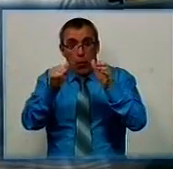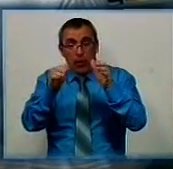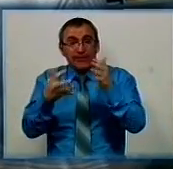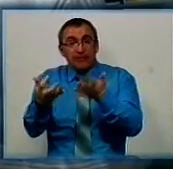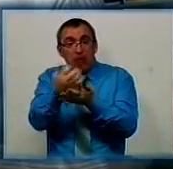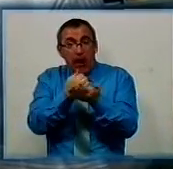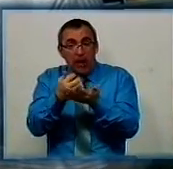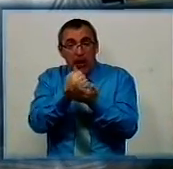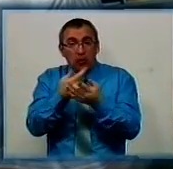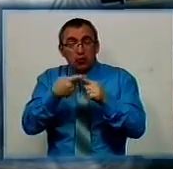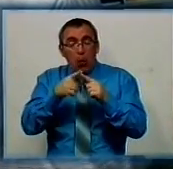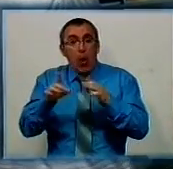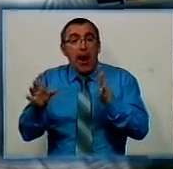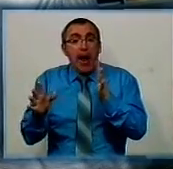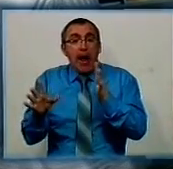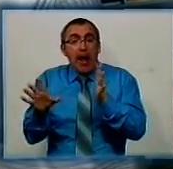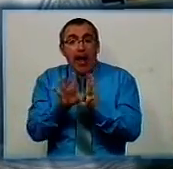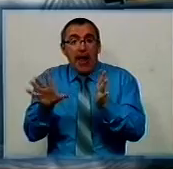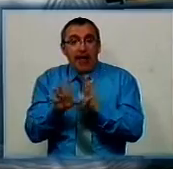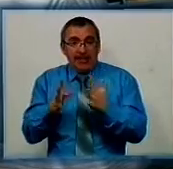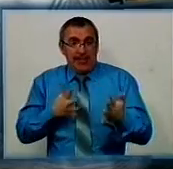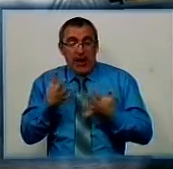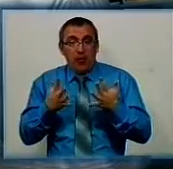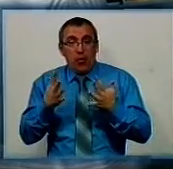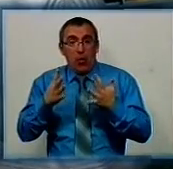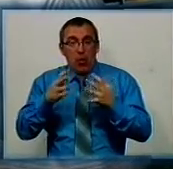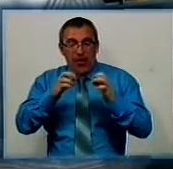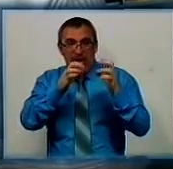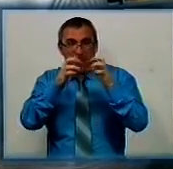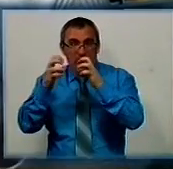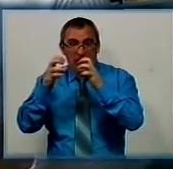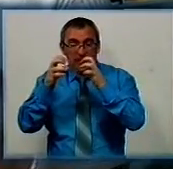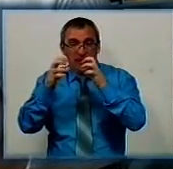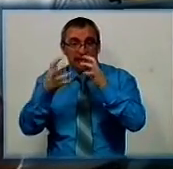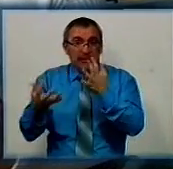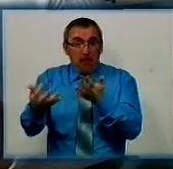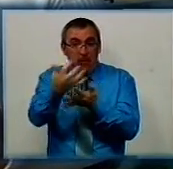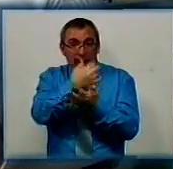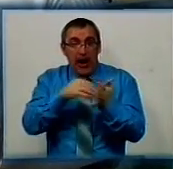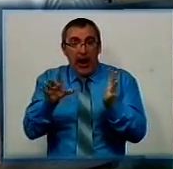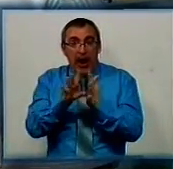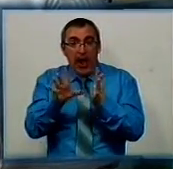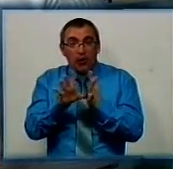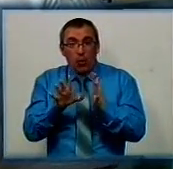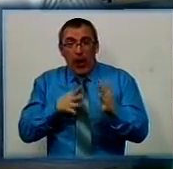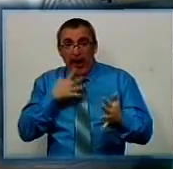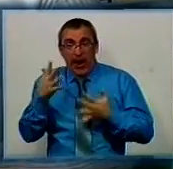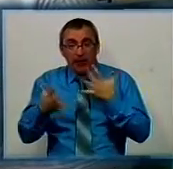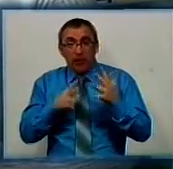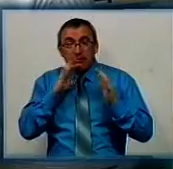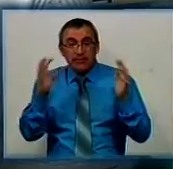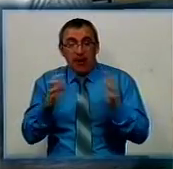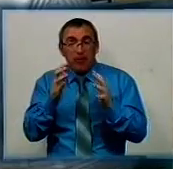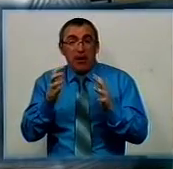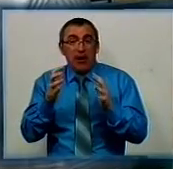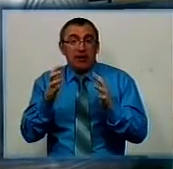збирати цю енергію з хмари. Хмара при конденсуванні, тобто збиранні цієї електроенергії, може забезпечити Кривоградську